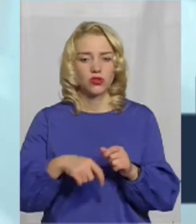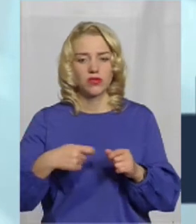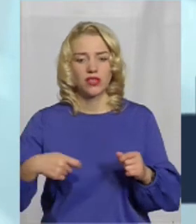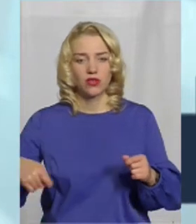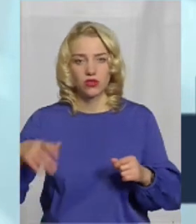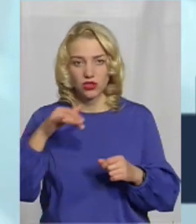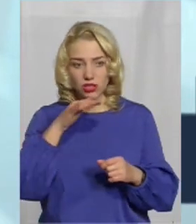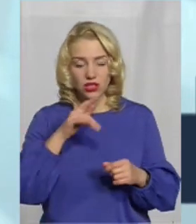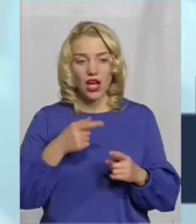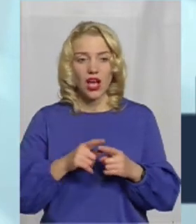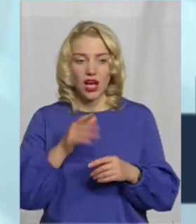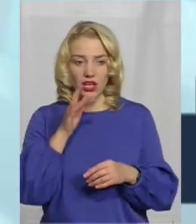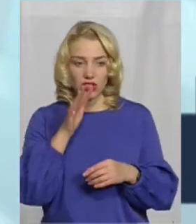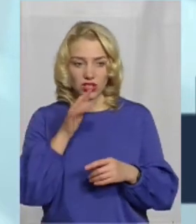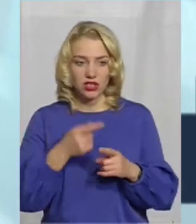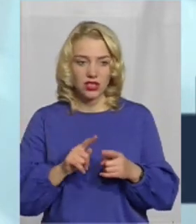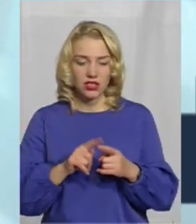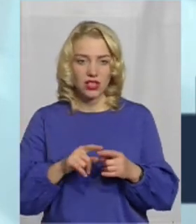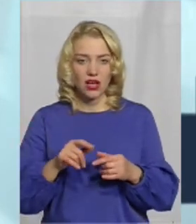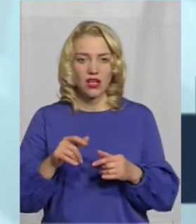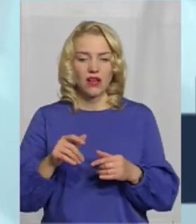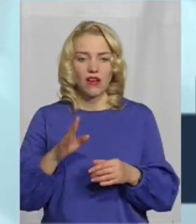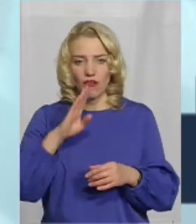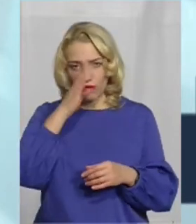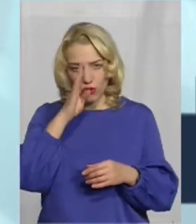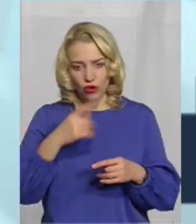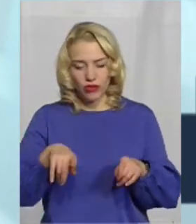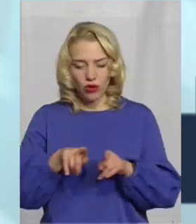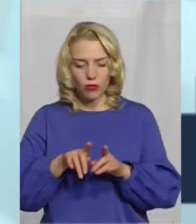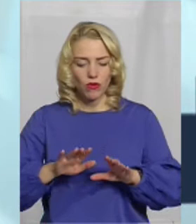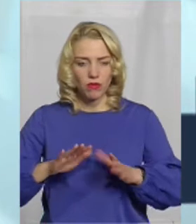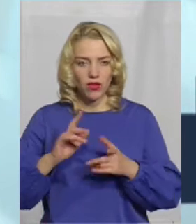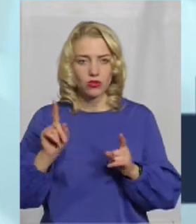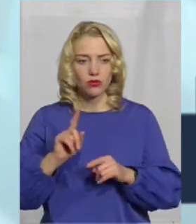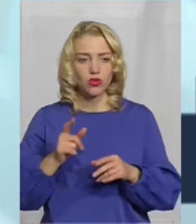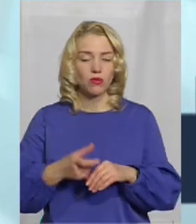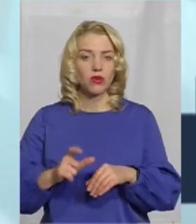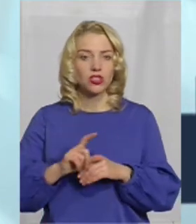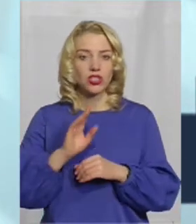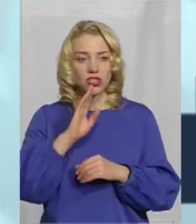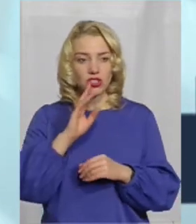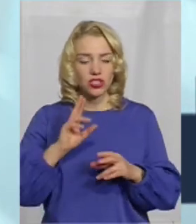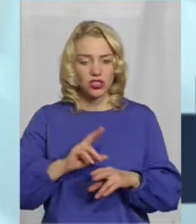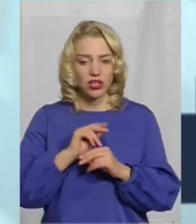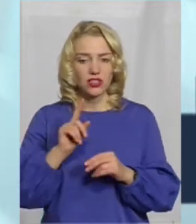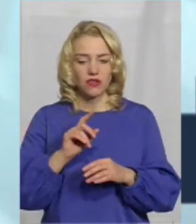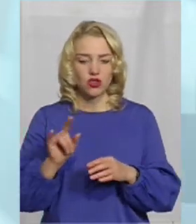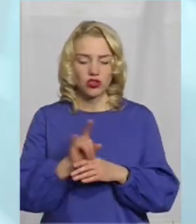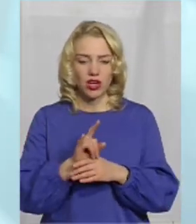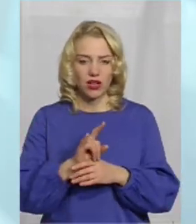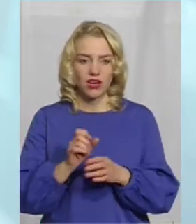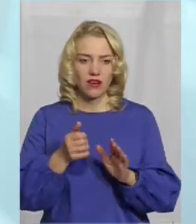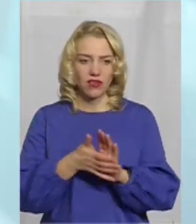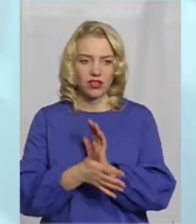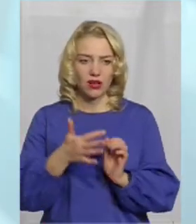А зрозуміло, що цей час – це ворог в даному випадку, тому що більше шансів, що шахрай, по-перше, витратить кошти, по-друге,